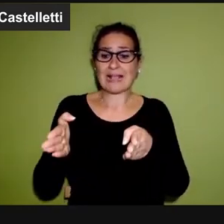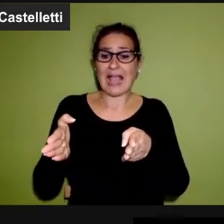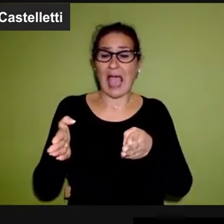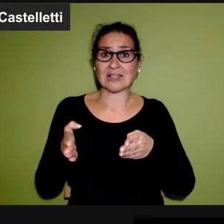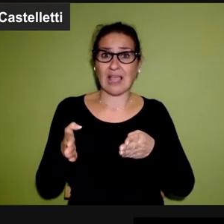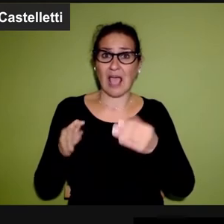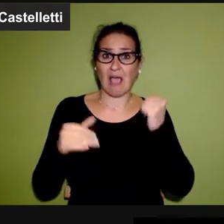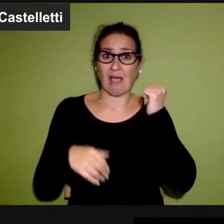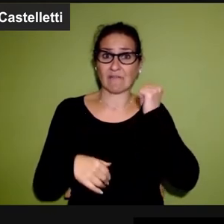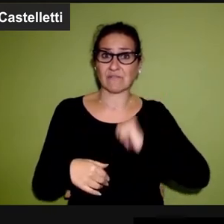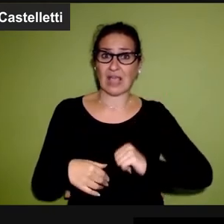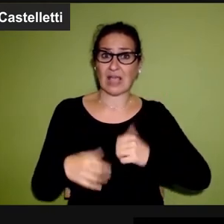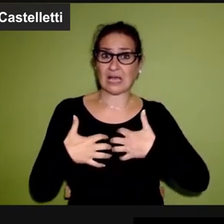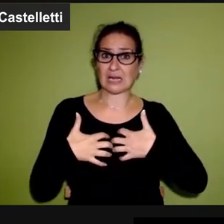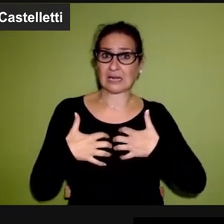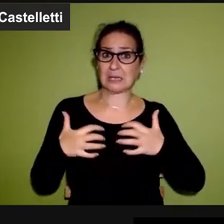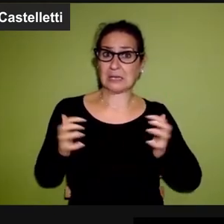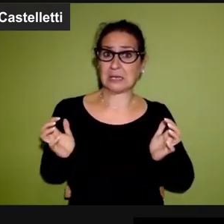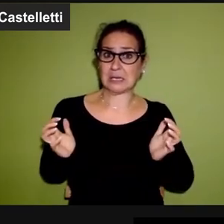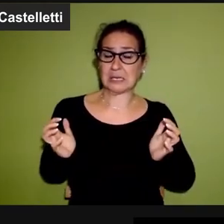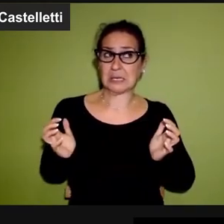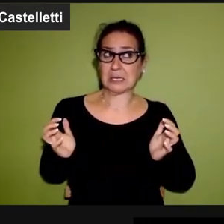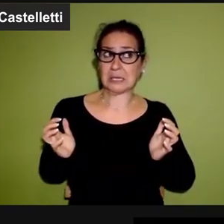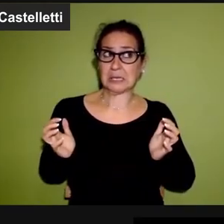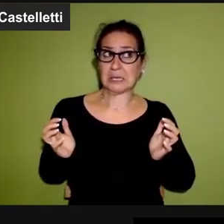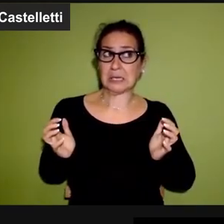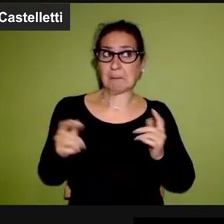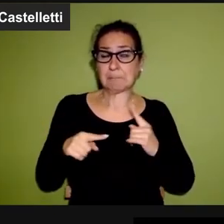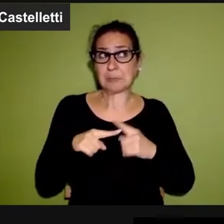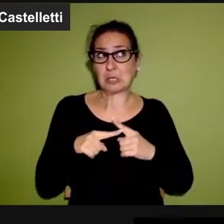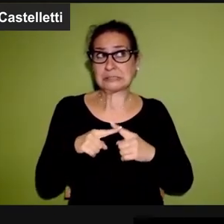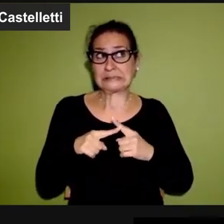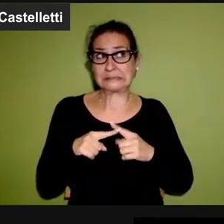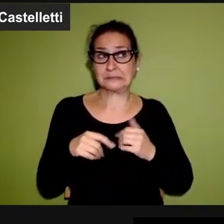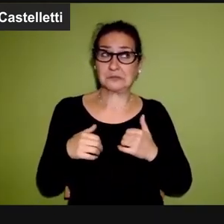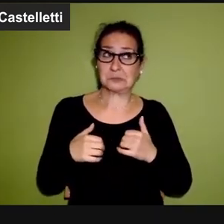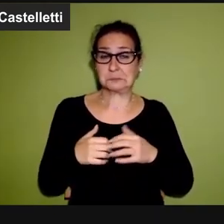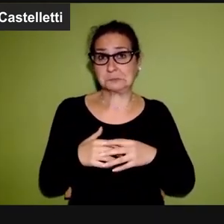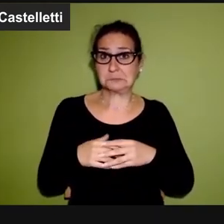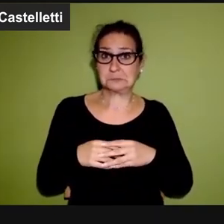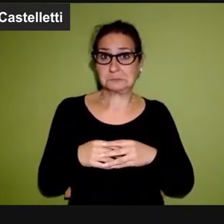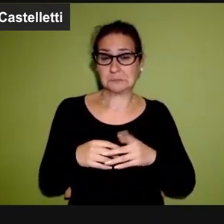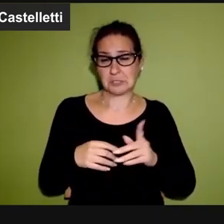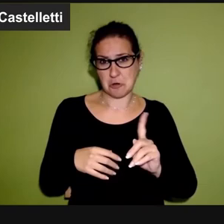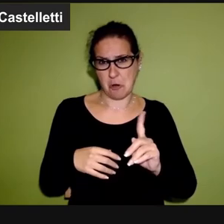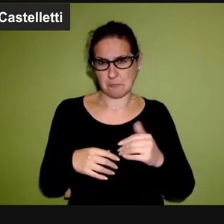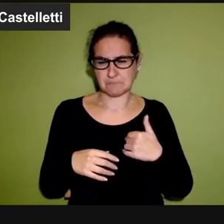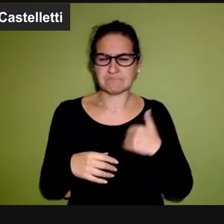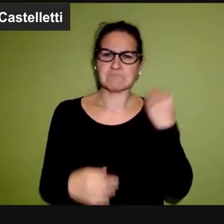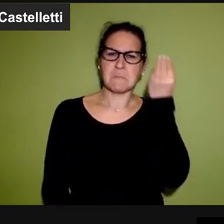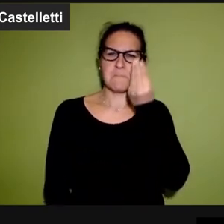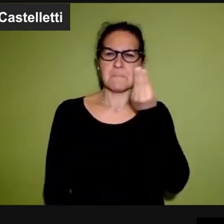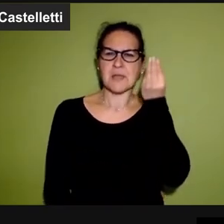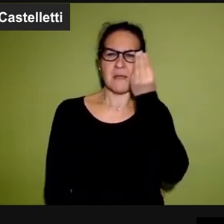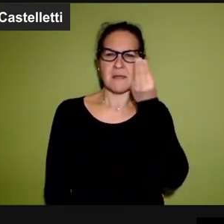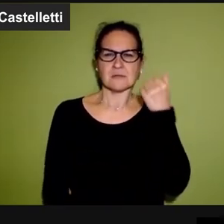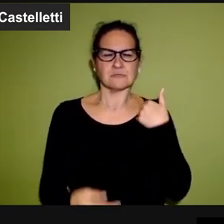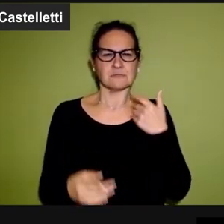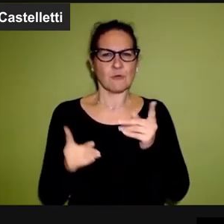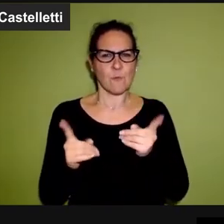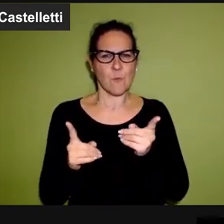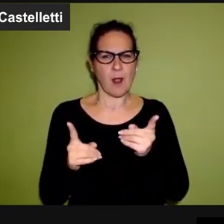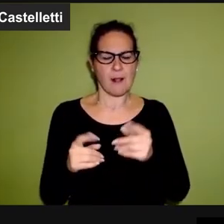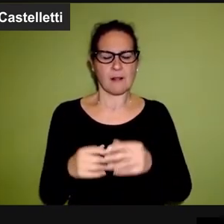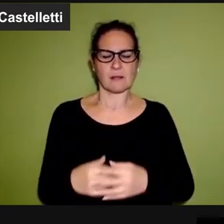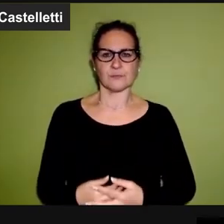cadaveri squartati sia una buona cosa di per sé. Io penso che,